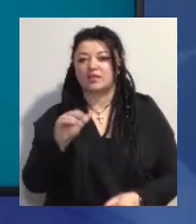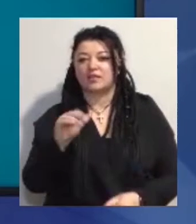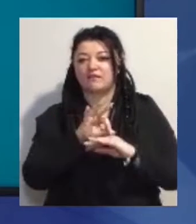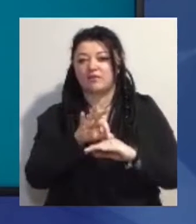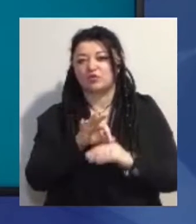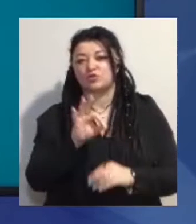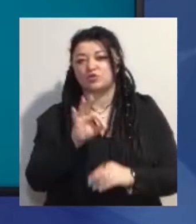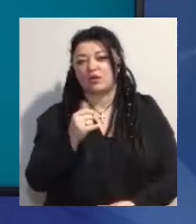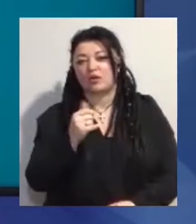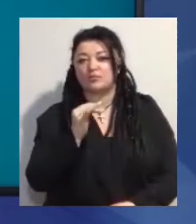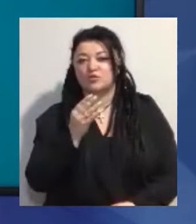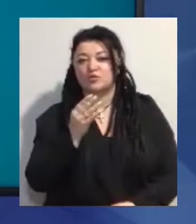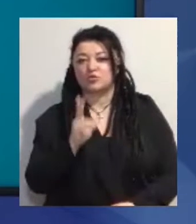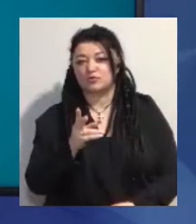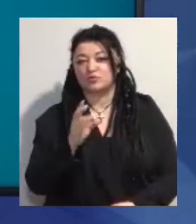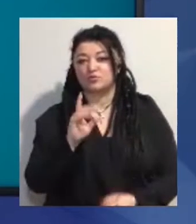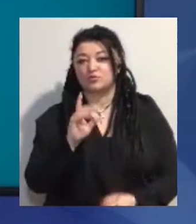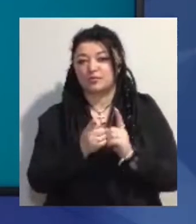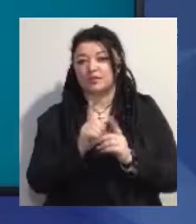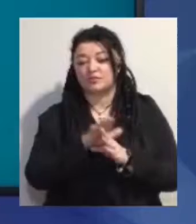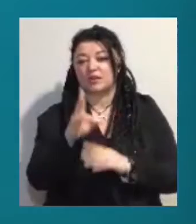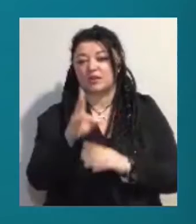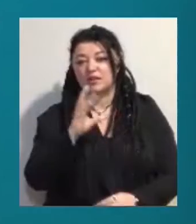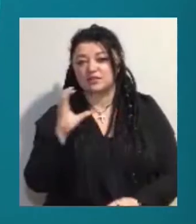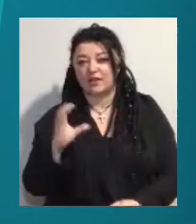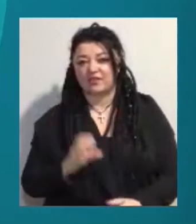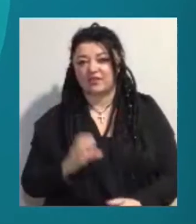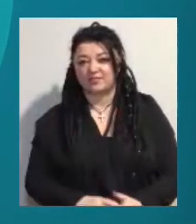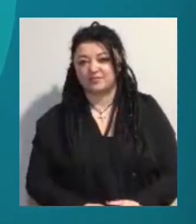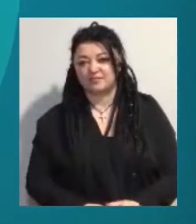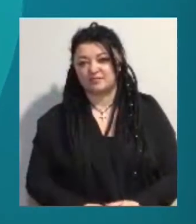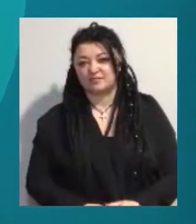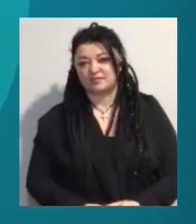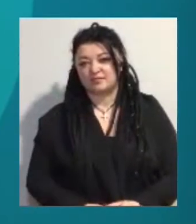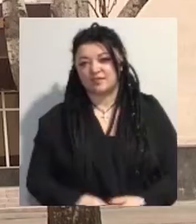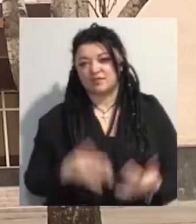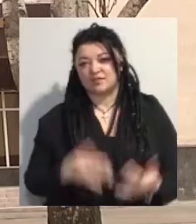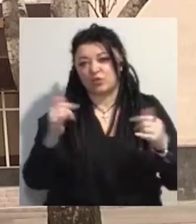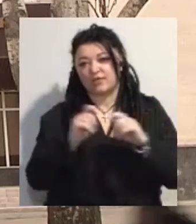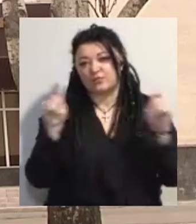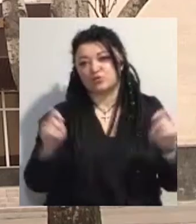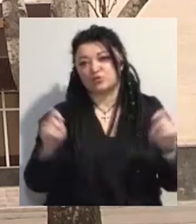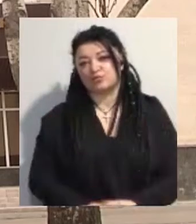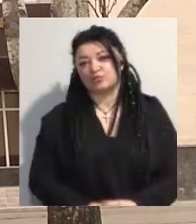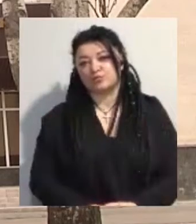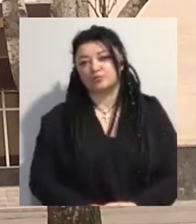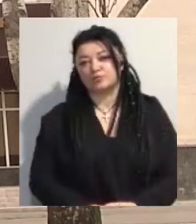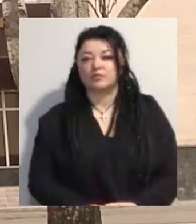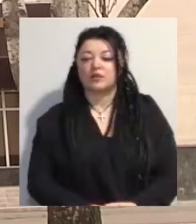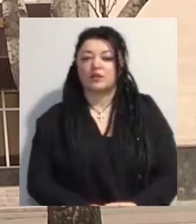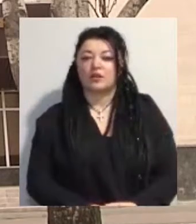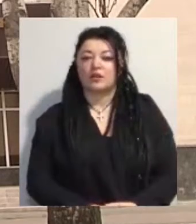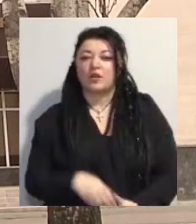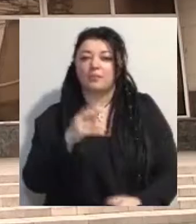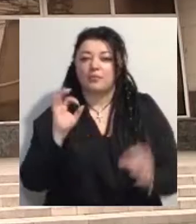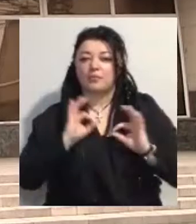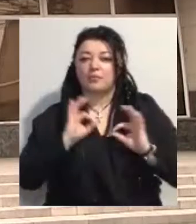Ольга Міщук. Сордопереклад здійснює Наталя Сергєєва. Сьогодні у випуску. Військова прокуратура передала